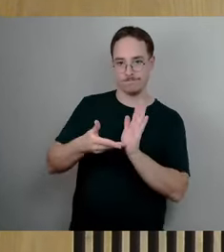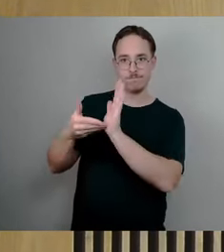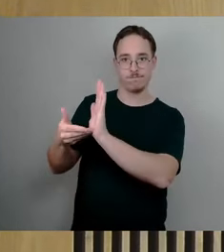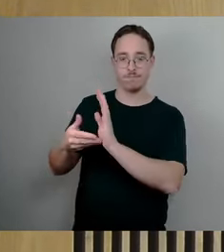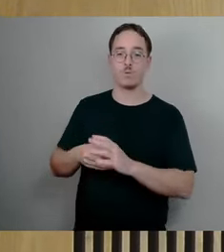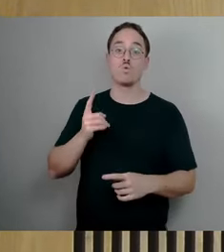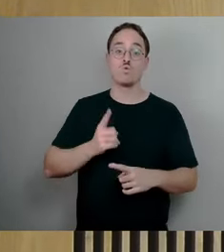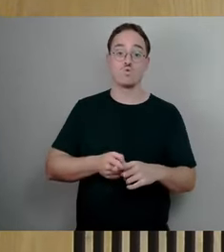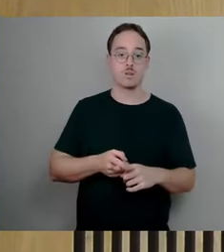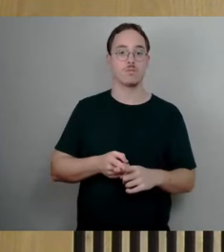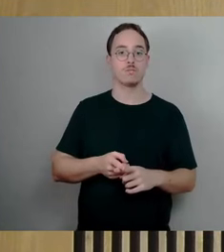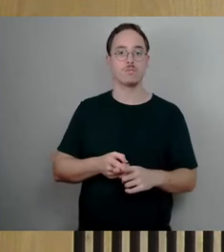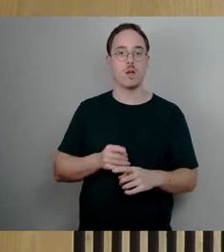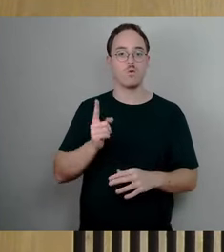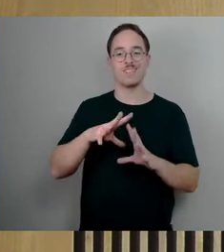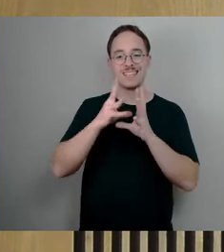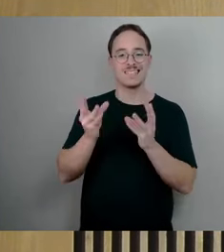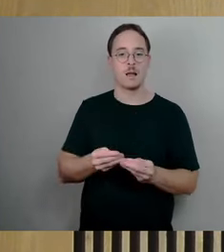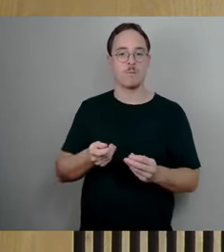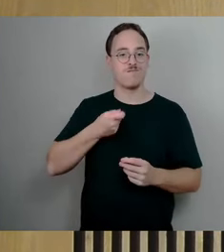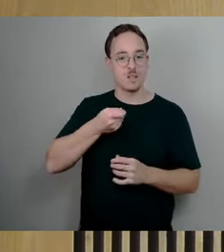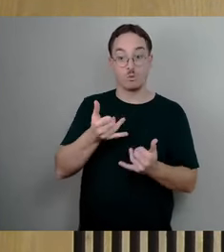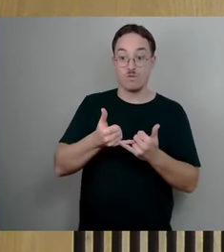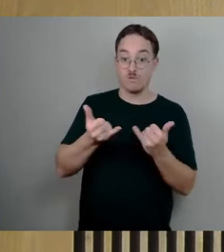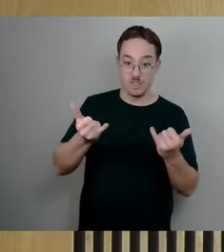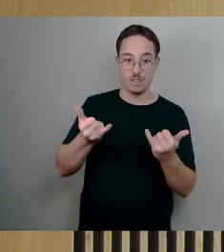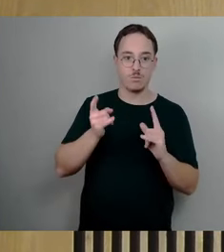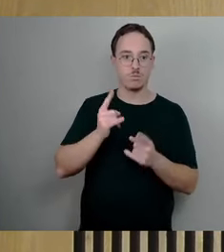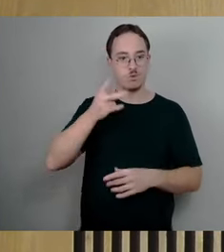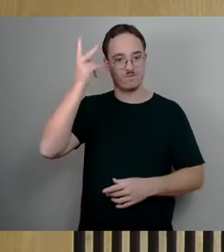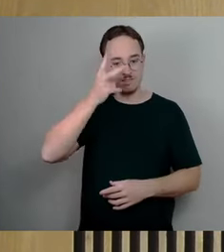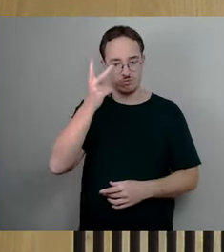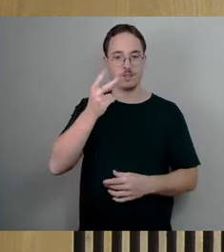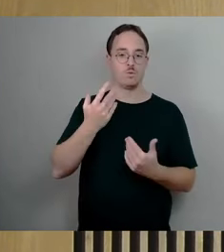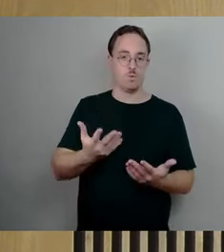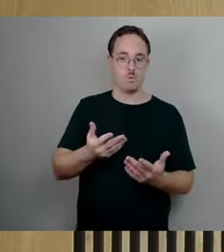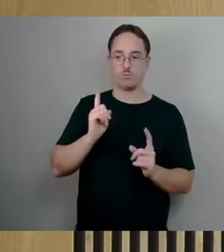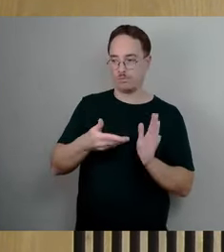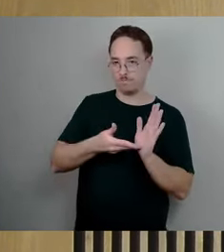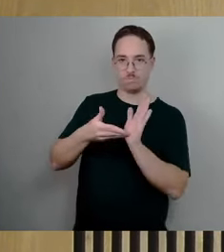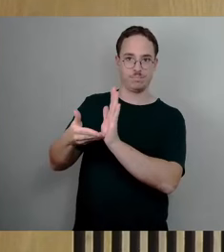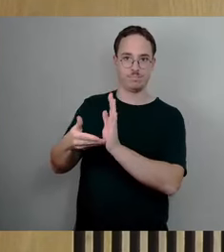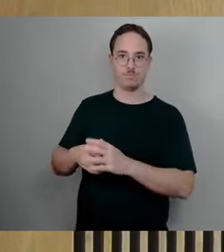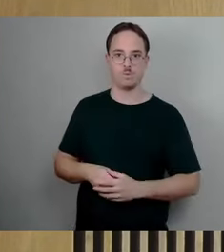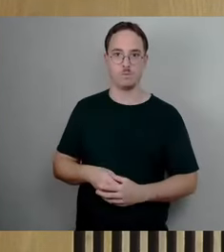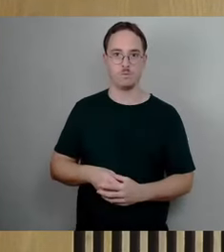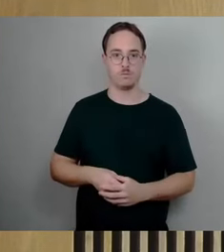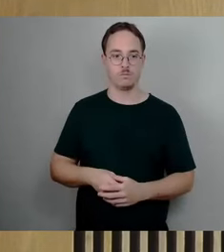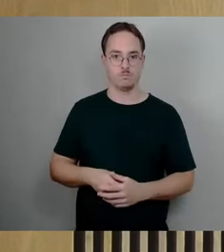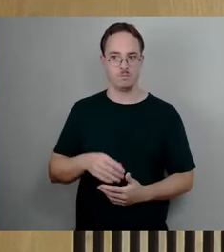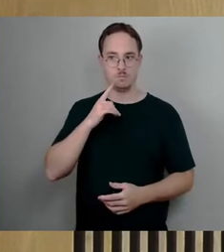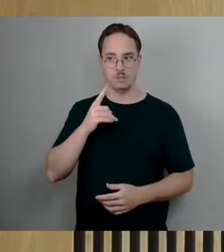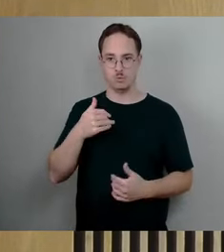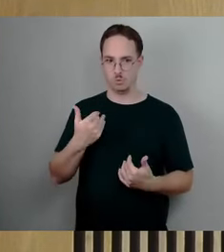Gesamtfinanzierung nachgewiesen werden. All das hätten wir ja vielleicht erfahren im Dresdner Stadtrat, davon wäre ich ausgegangen. Es müsste